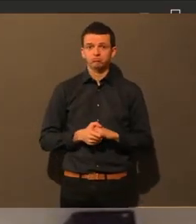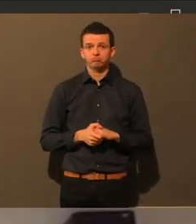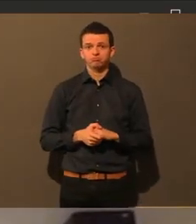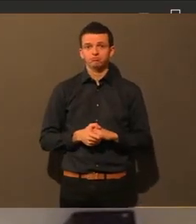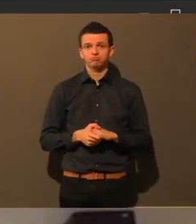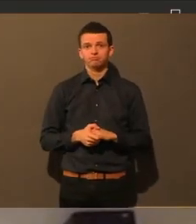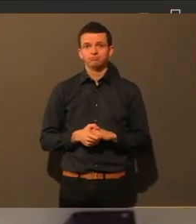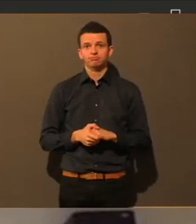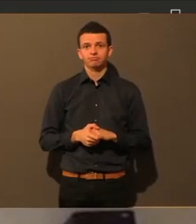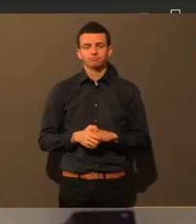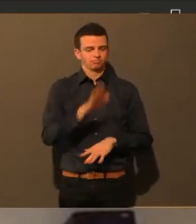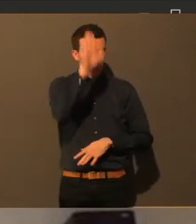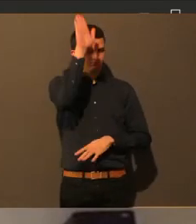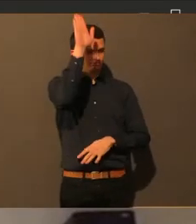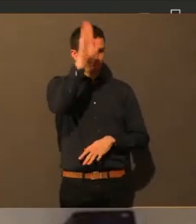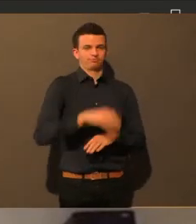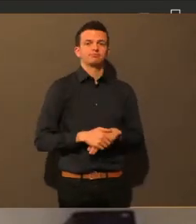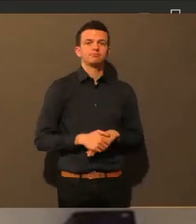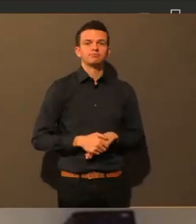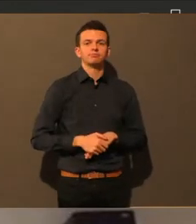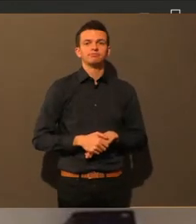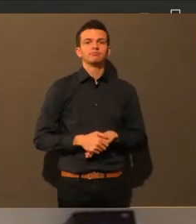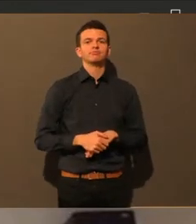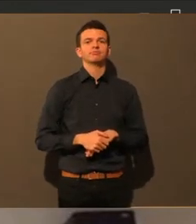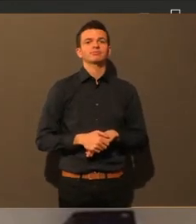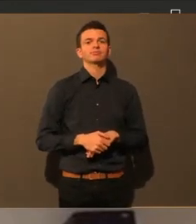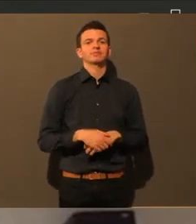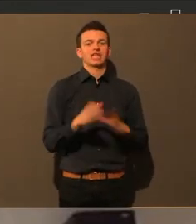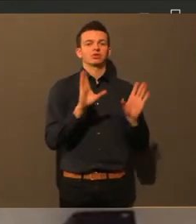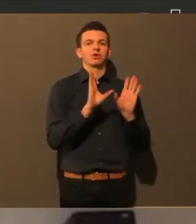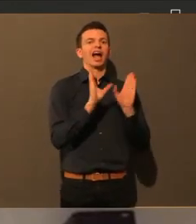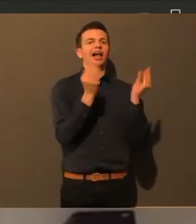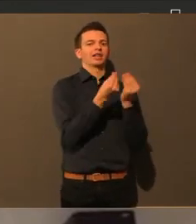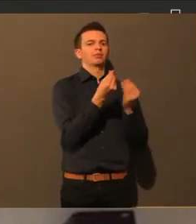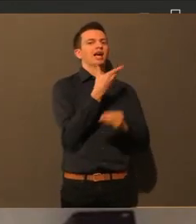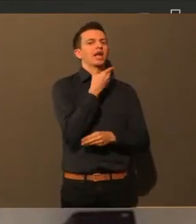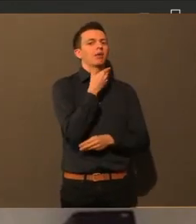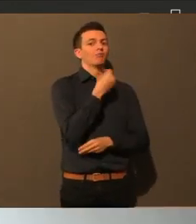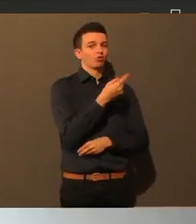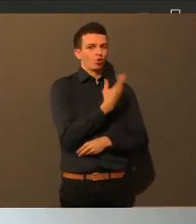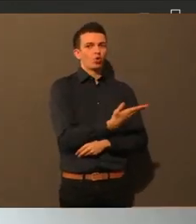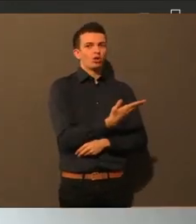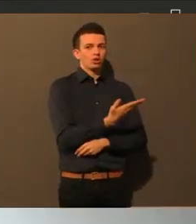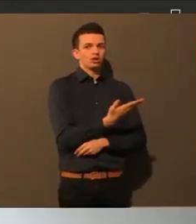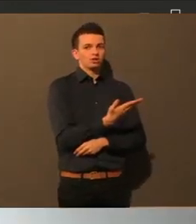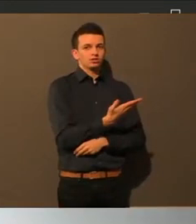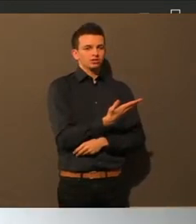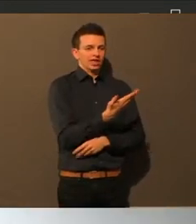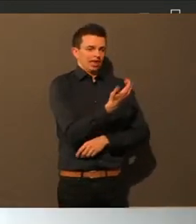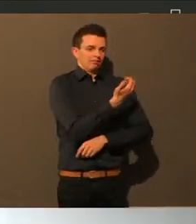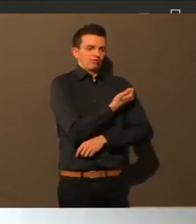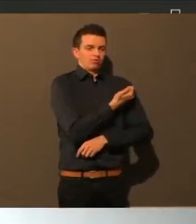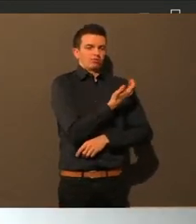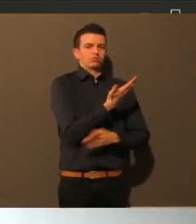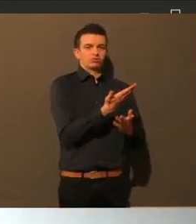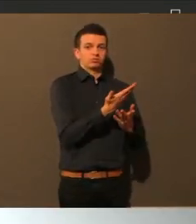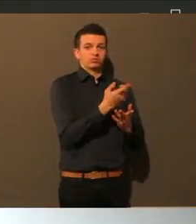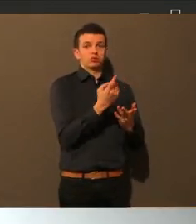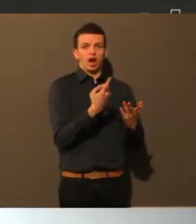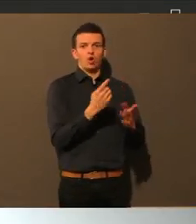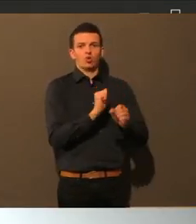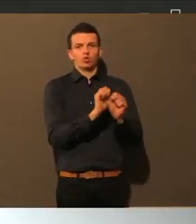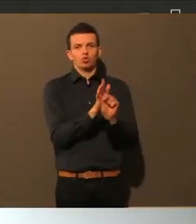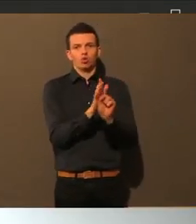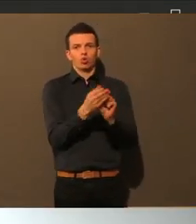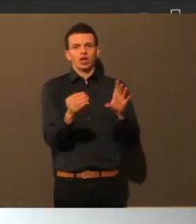Ich kann zur Seite springen. Also allgemein empfohlene Impfungen, und das gehört dazu, dazu sind